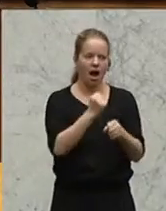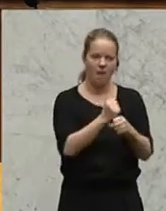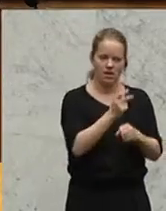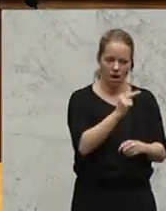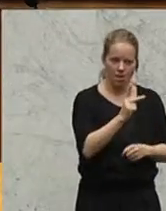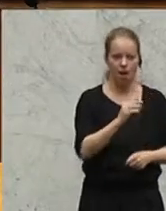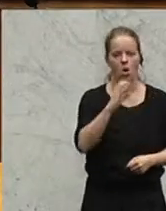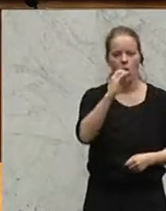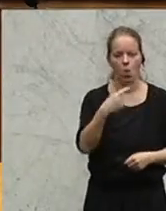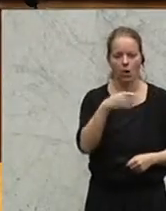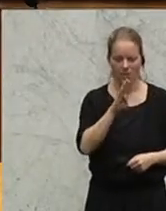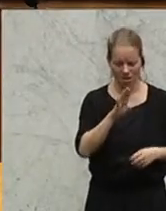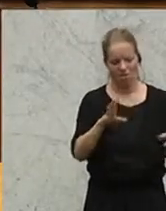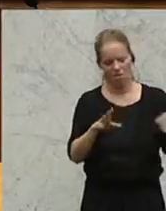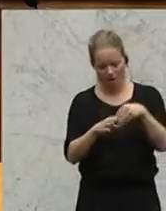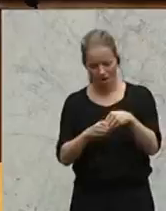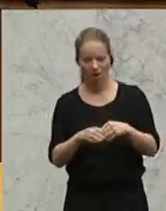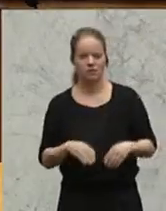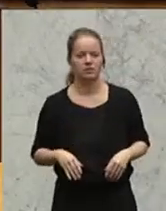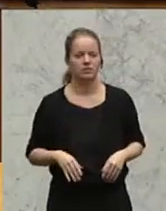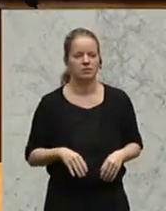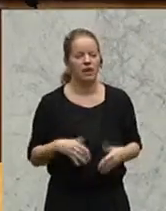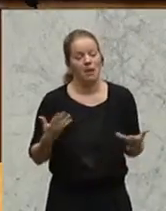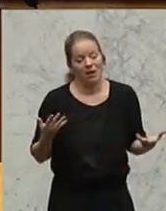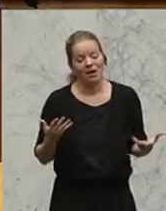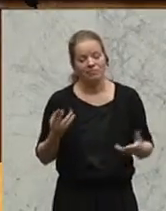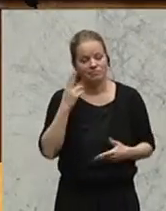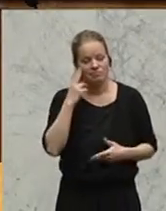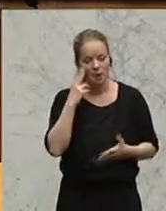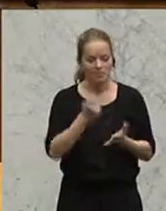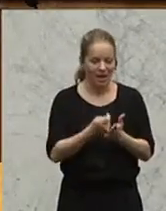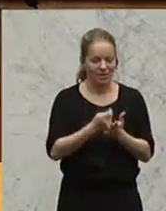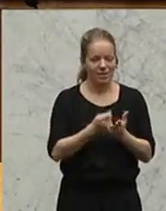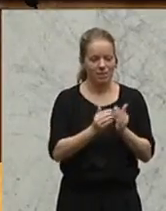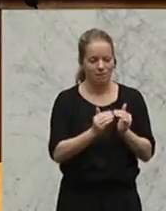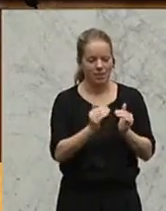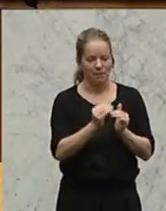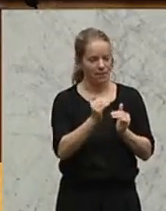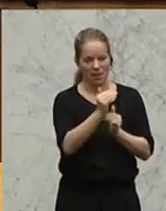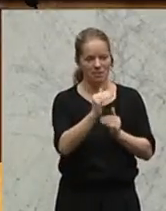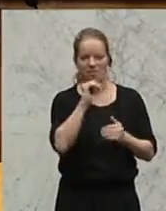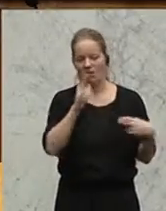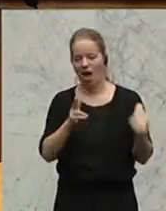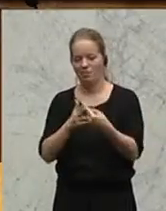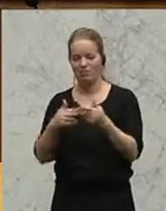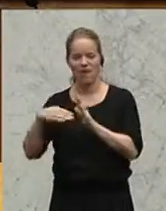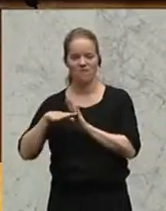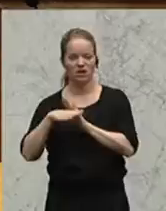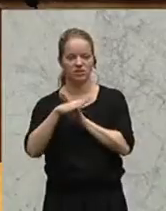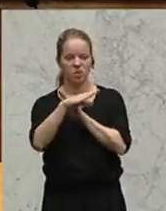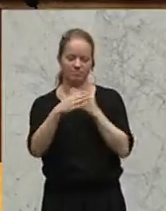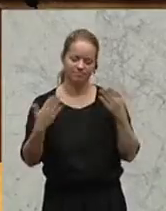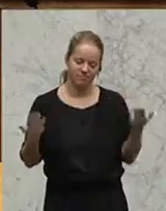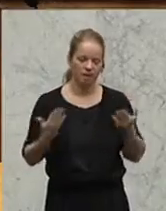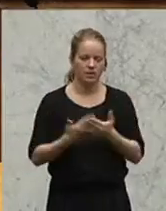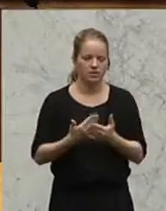sind auf der einen Seite dabei. Hier kennen wir das Problem, dass diese Beiträge seit Jahren oft nicht in dem Ausmaß erhöht werden, wie die Inflationsrate ist. Und wir sollten aus